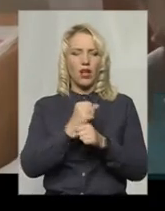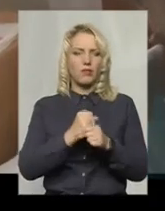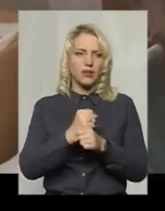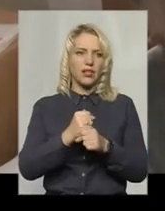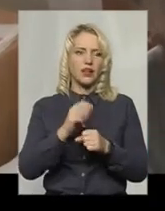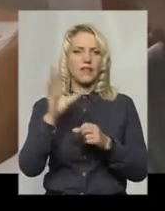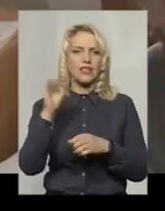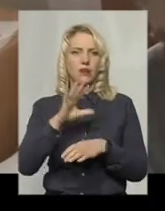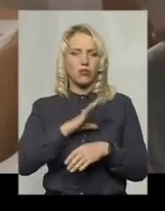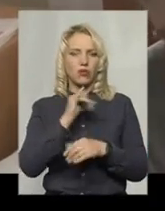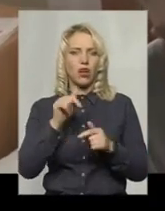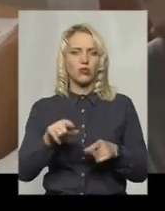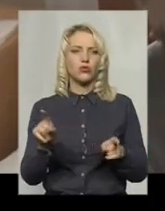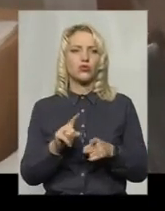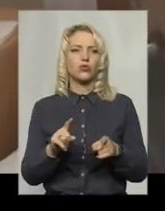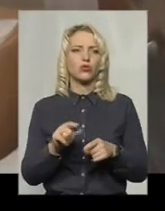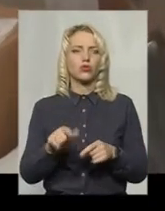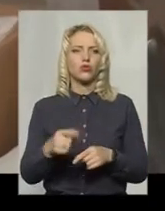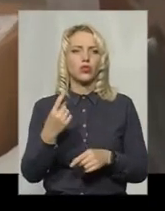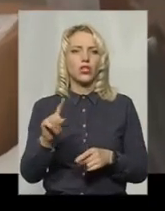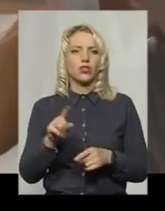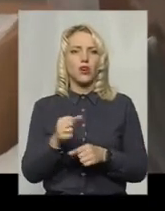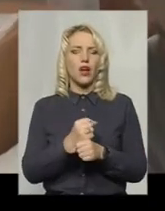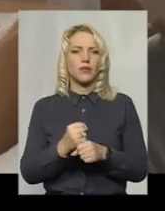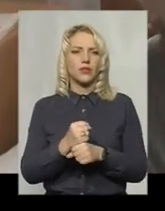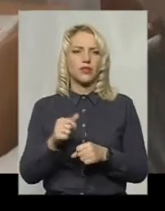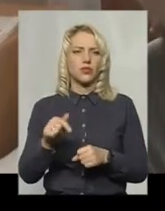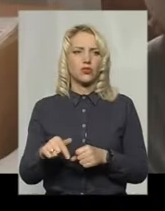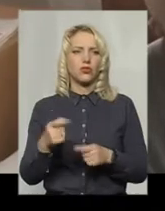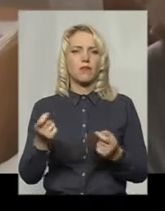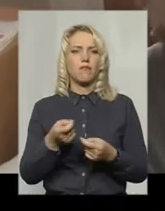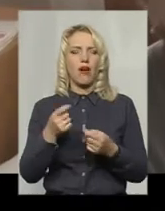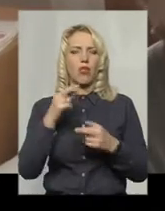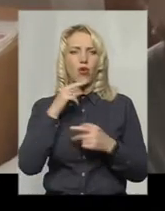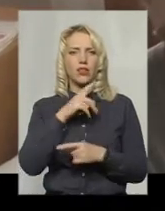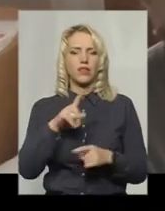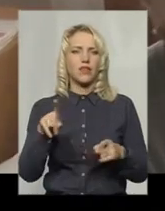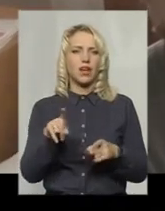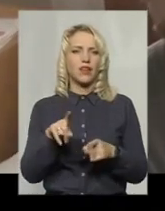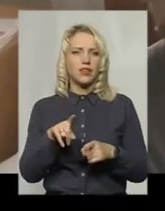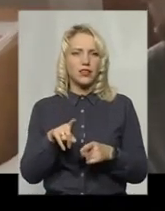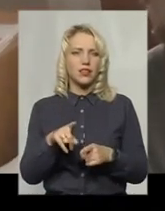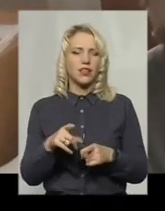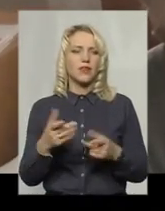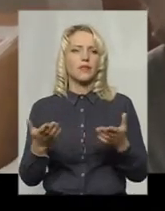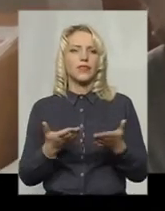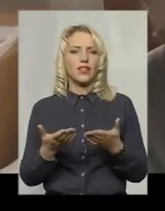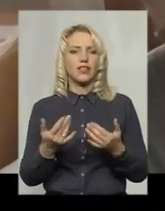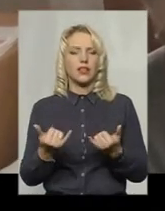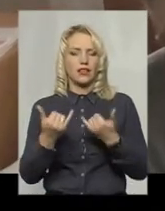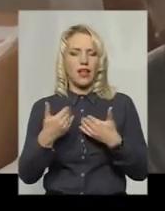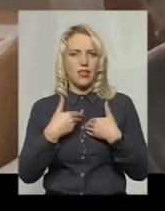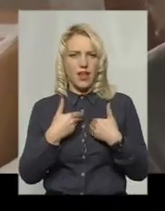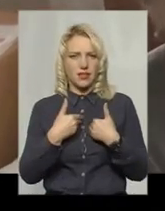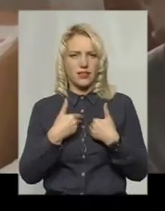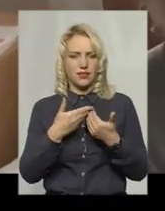А тут просто тільки що одне, що в аптеці зараз мало ліків, які просто для нас, для